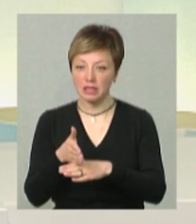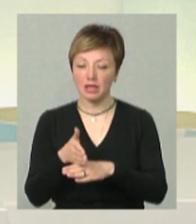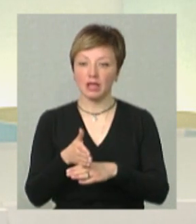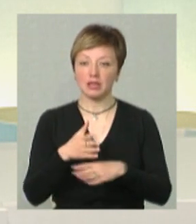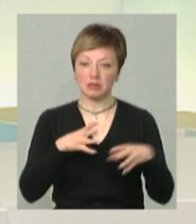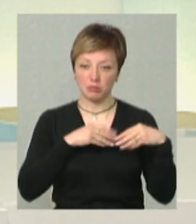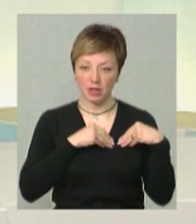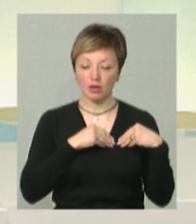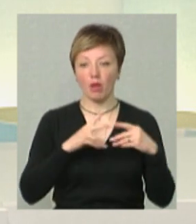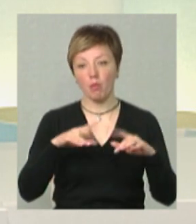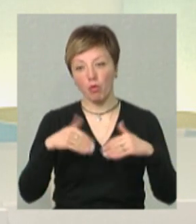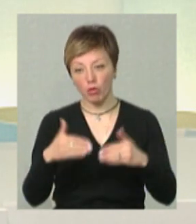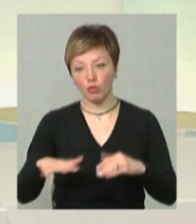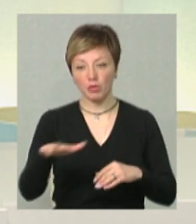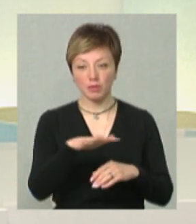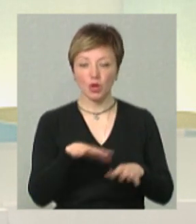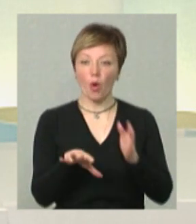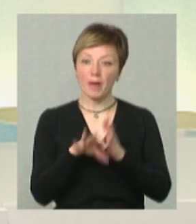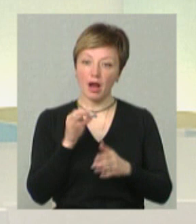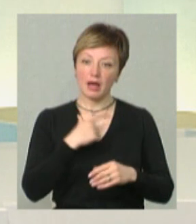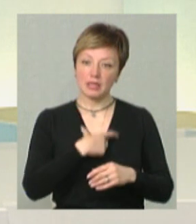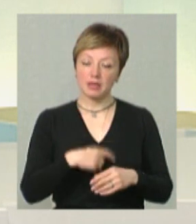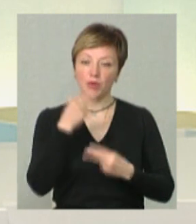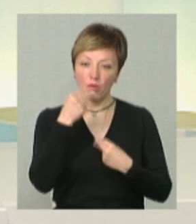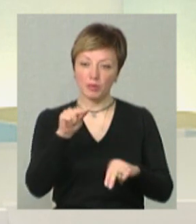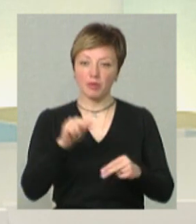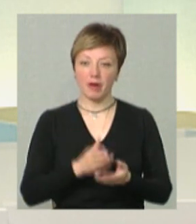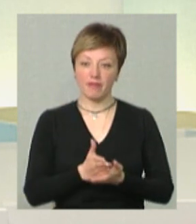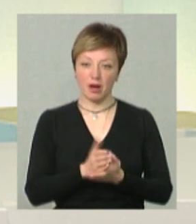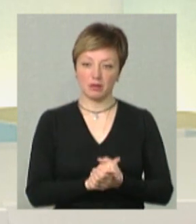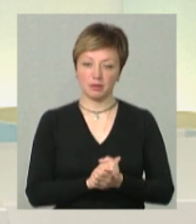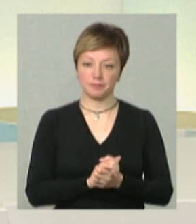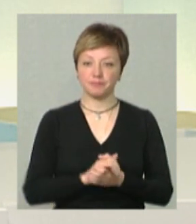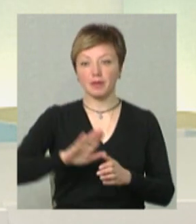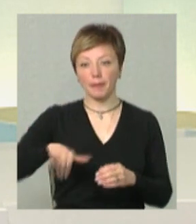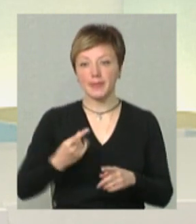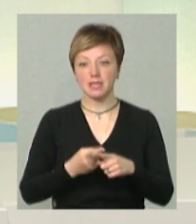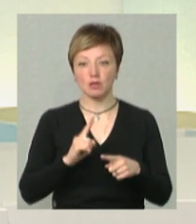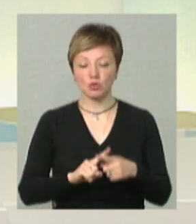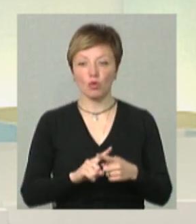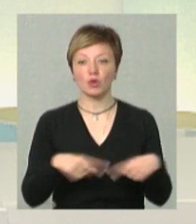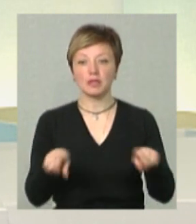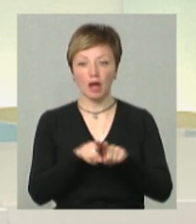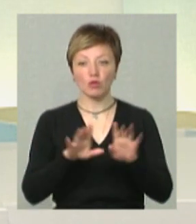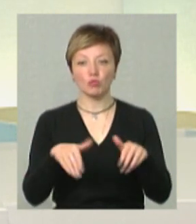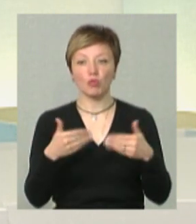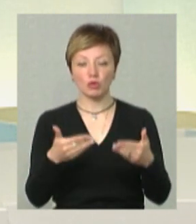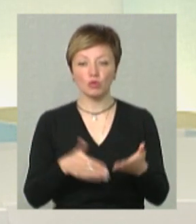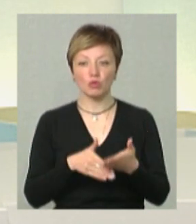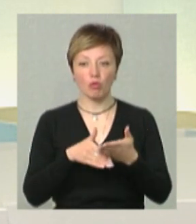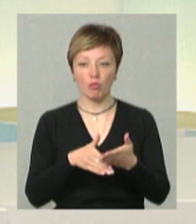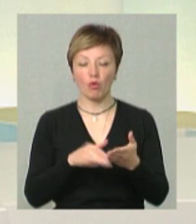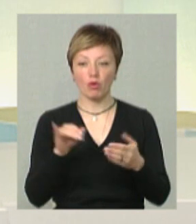на пропоновані приміщення і обирає для себе оптимальний варіант. Після цього ми також пропонуємо йому